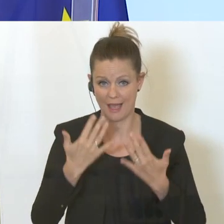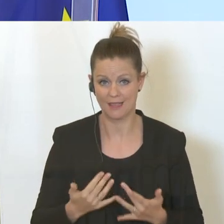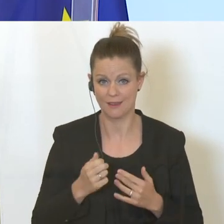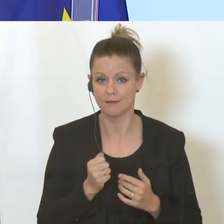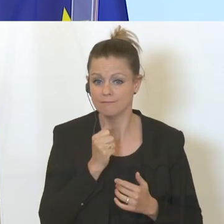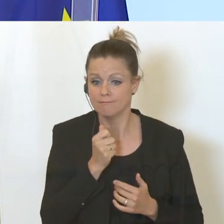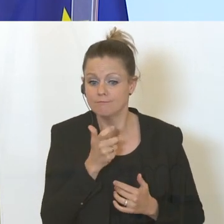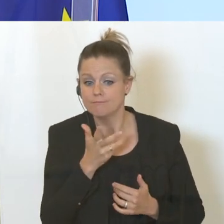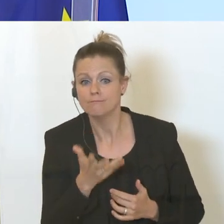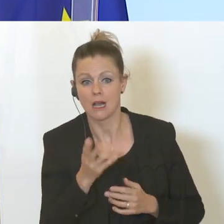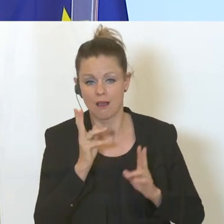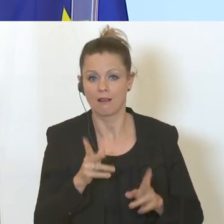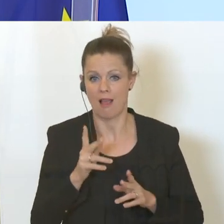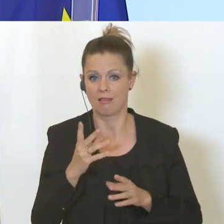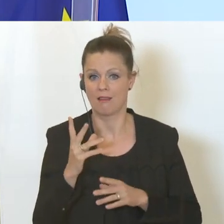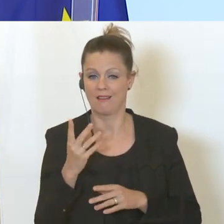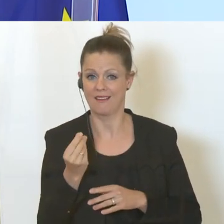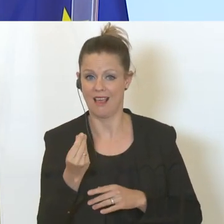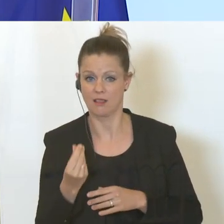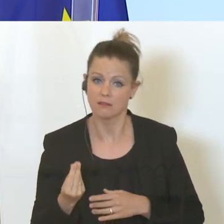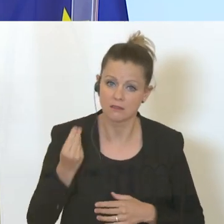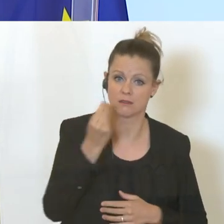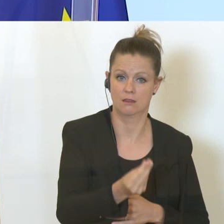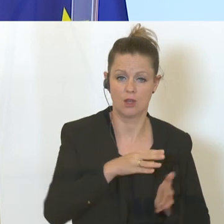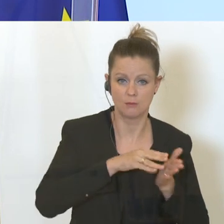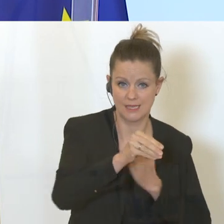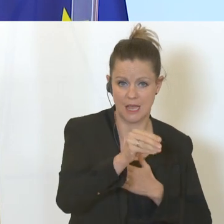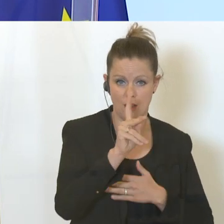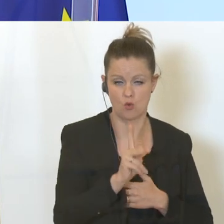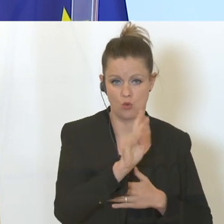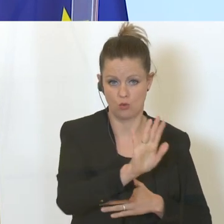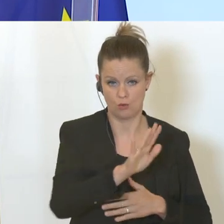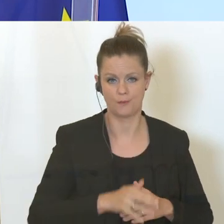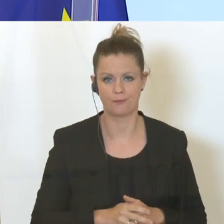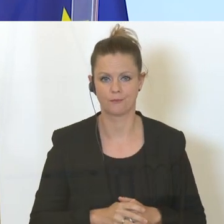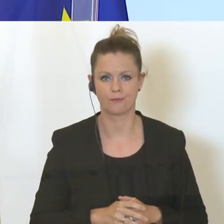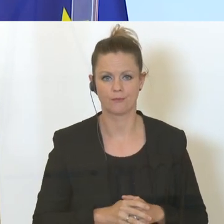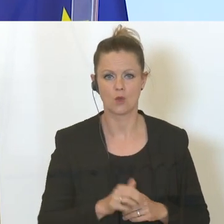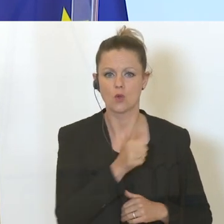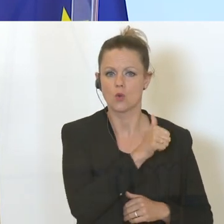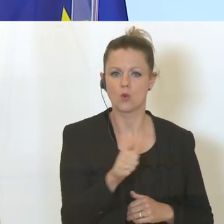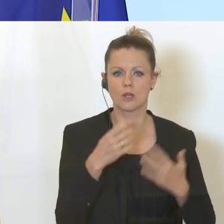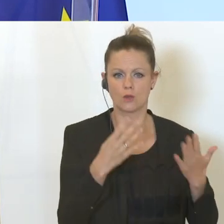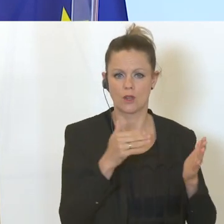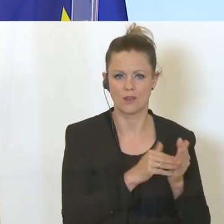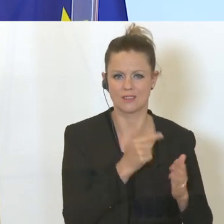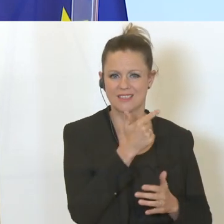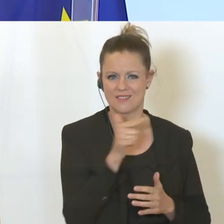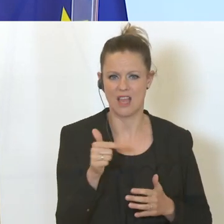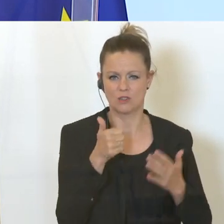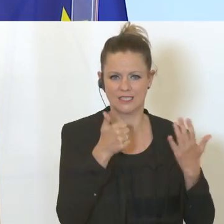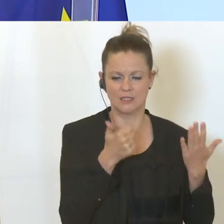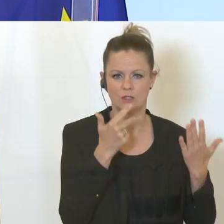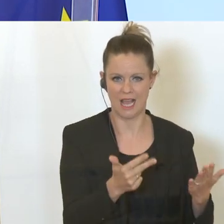Tage Ihr Geld aufs Konto. Zu den aktuellen Anträgen noch ganz genau. 109.286